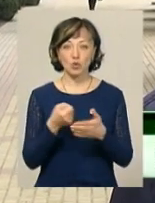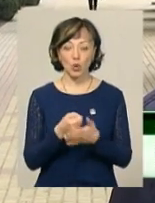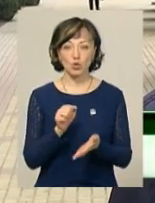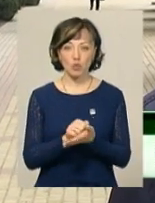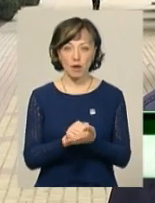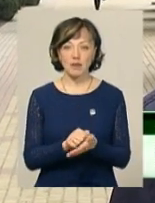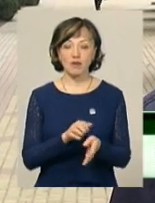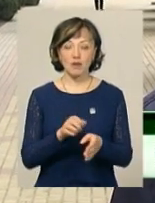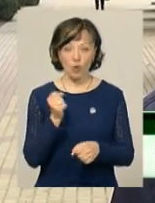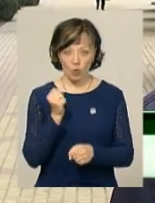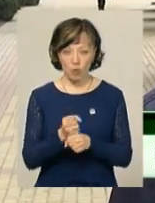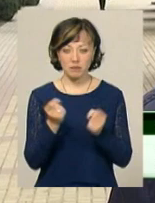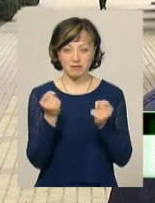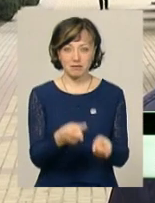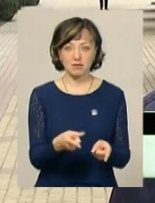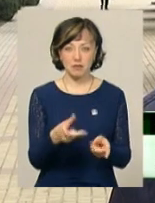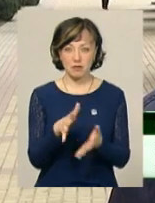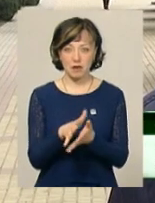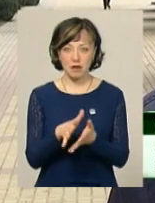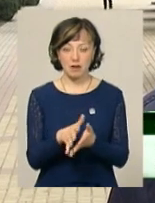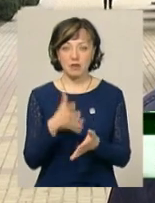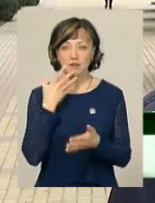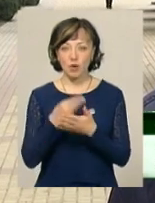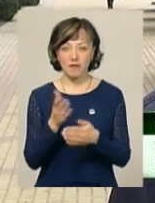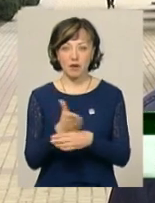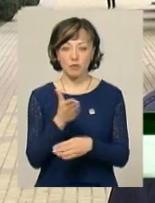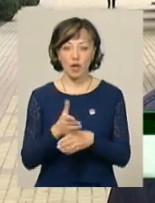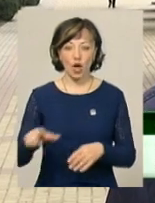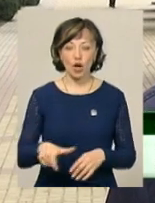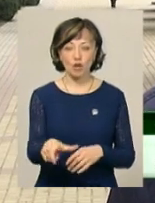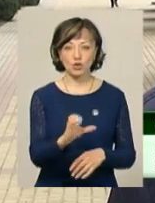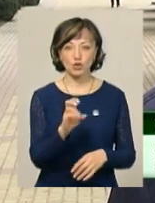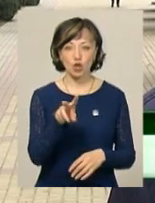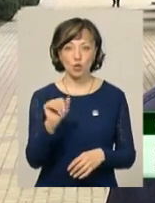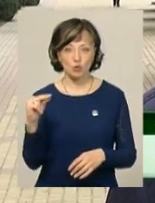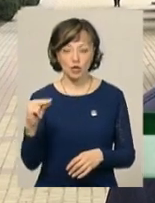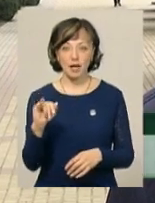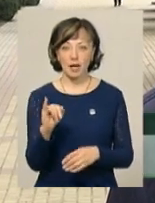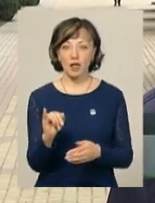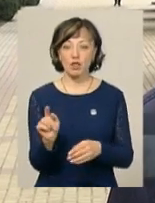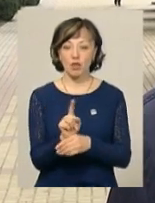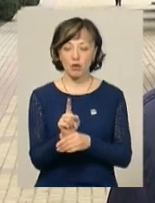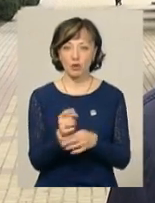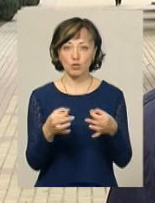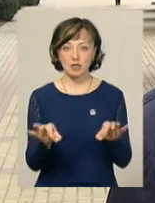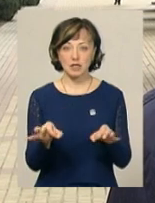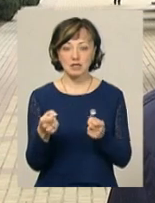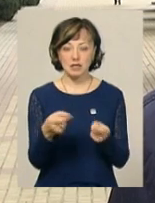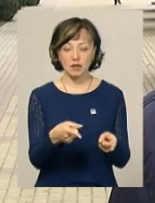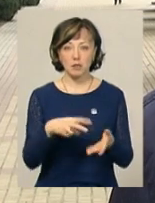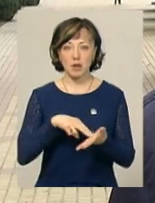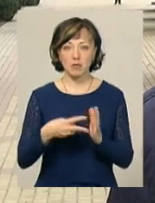здійснює скидання з водородних рот вод виробничих своїх у річку Случ. І нормативом гранично допустимого скиду